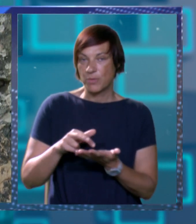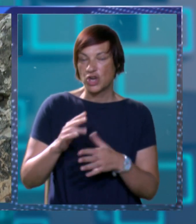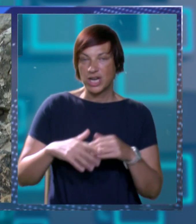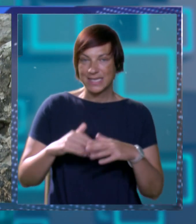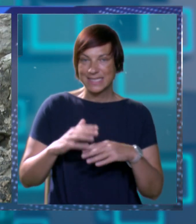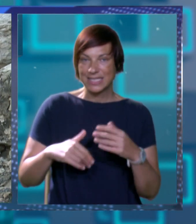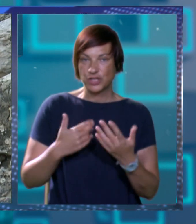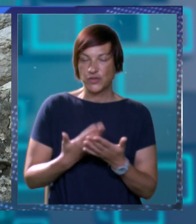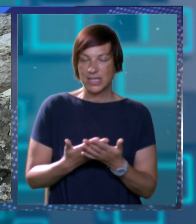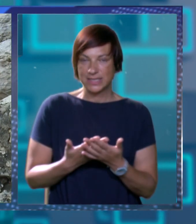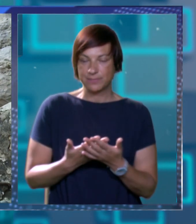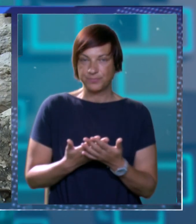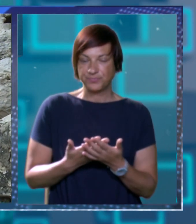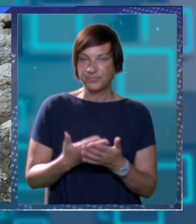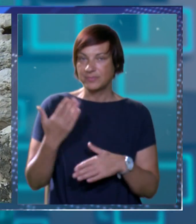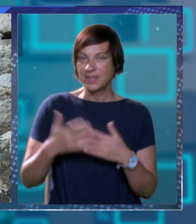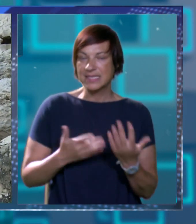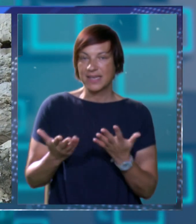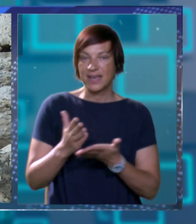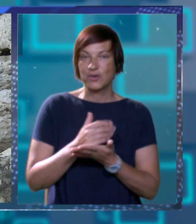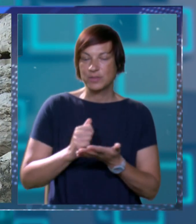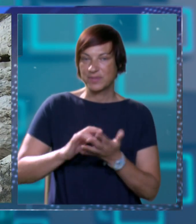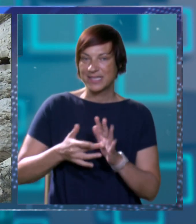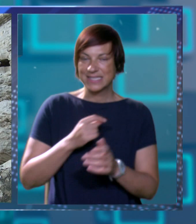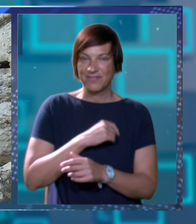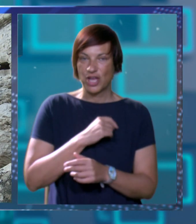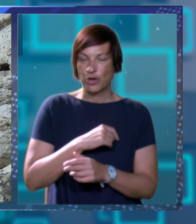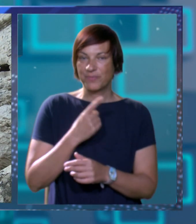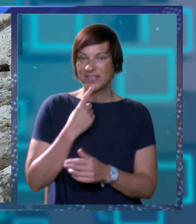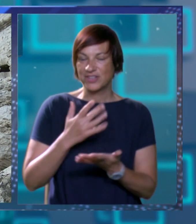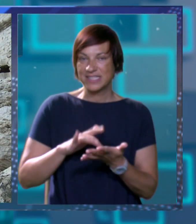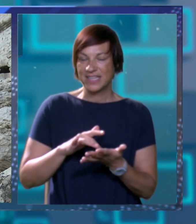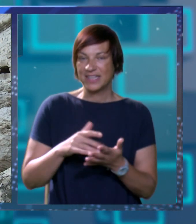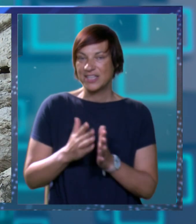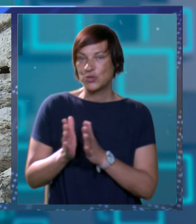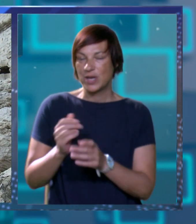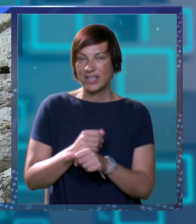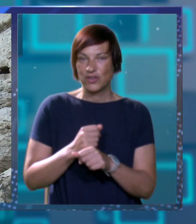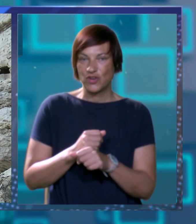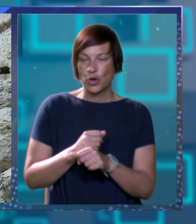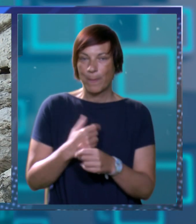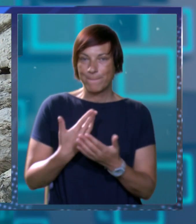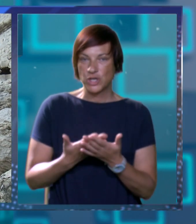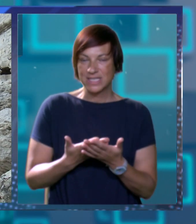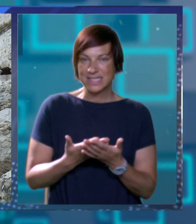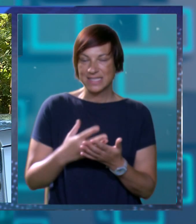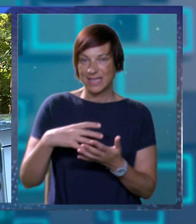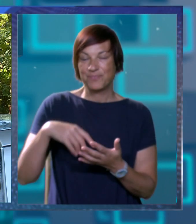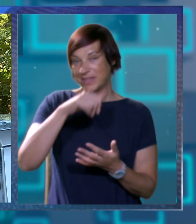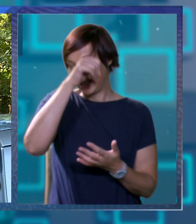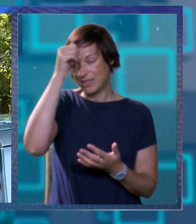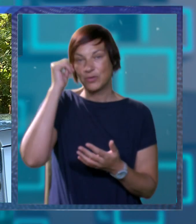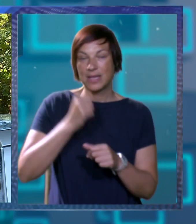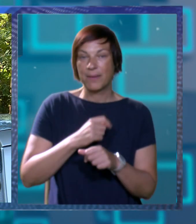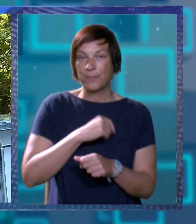korake zadovoljiti kako idu Za kraj kako uspivate stići sve obaveze koje se tiče vašeg radovnog posla i titule